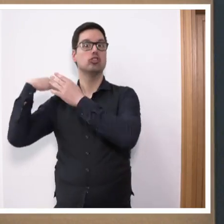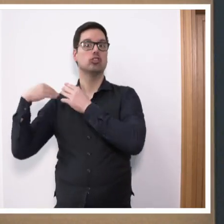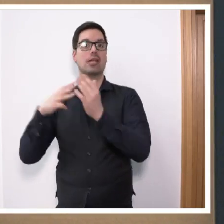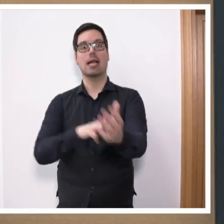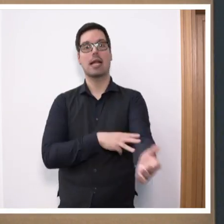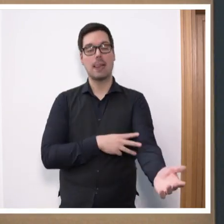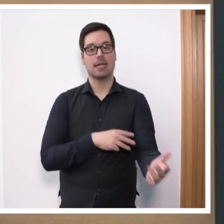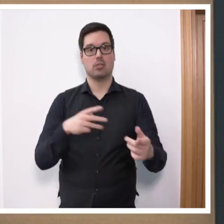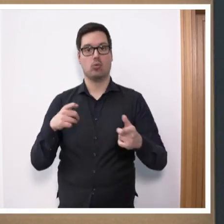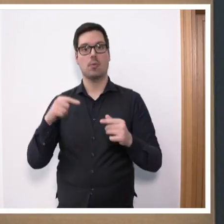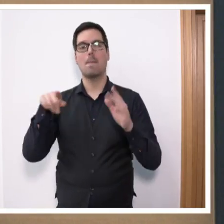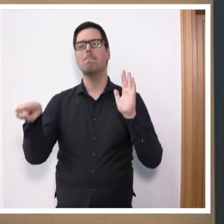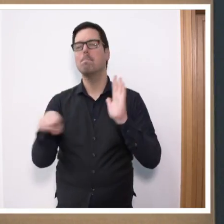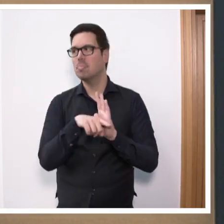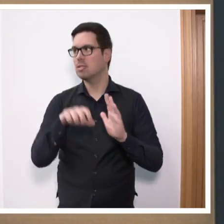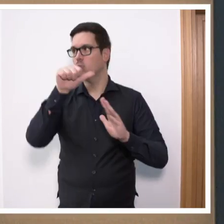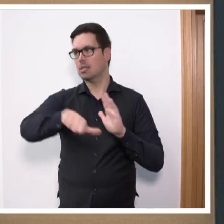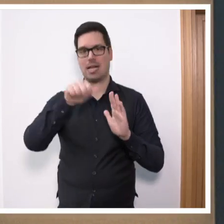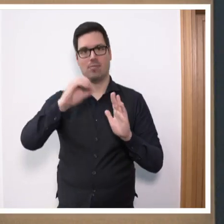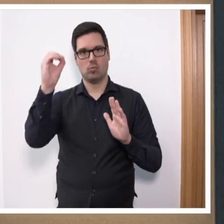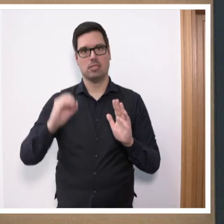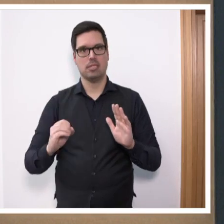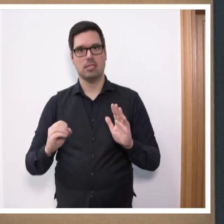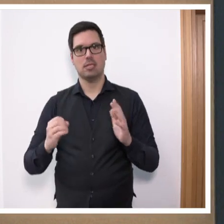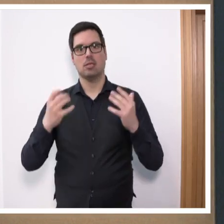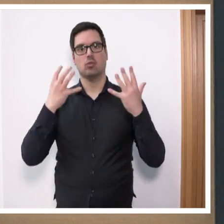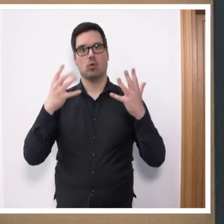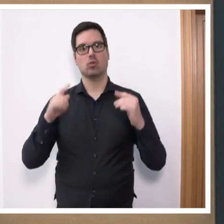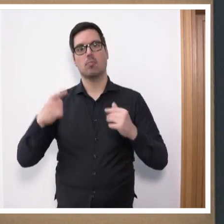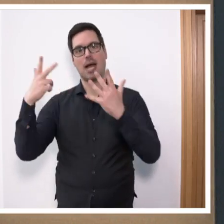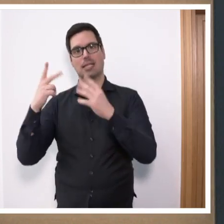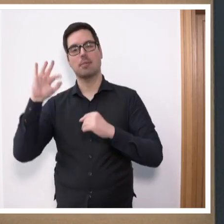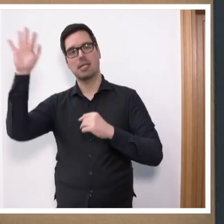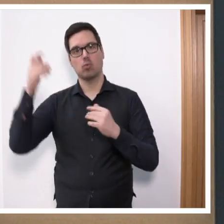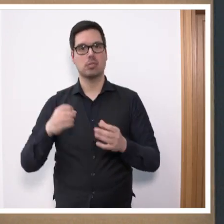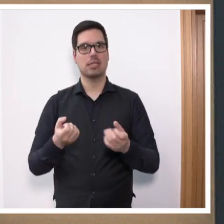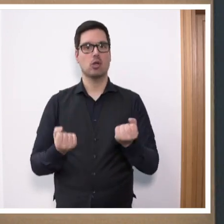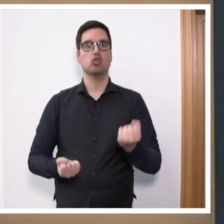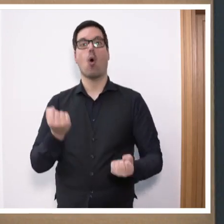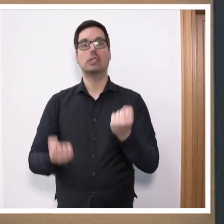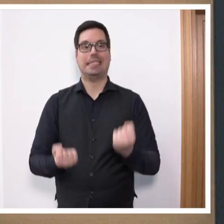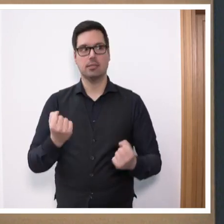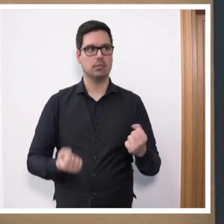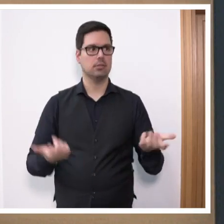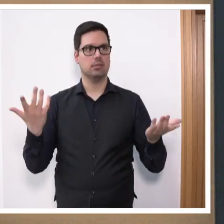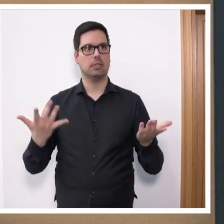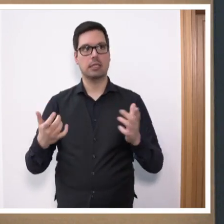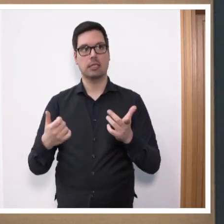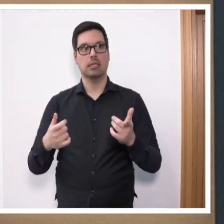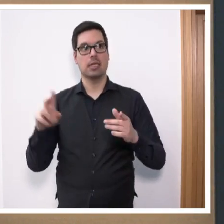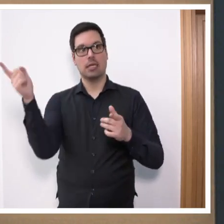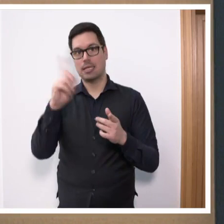Lichtbogenöfen. Minus elf Prozent, nur noch 9,8 Millionen Tonnen pro Jahr werden dort produziert. Das ist Folge der hohen